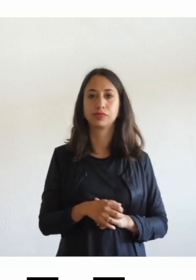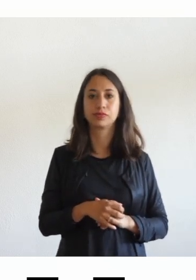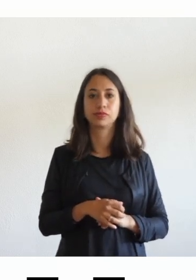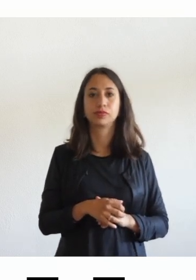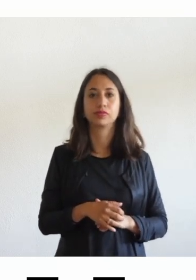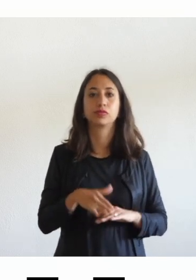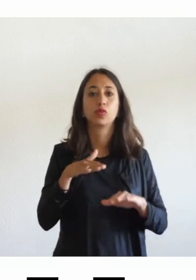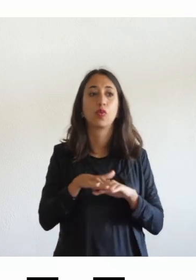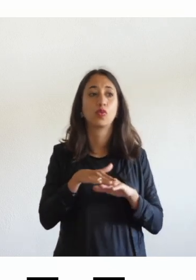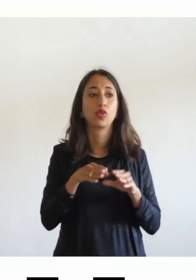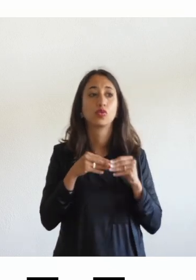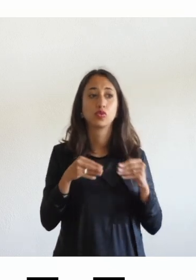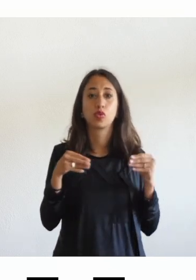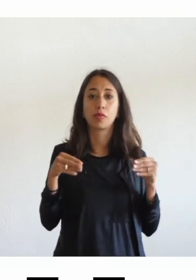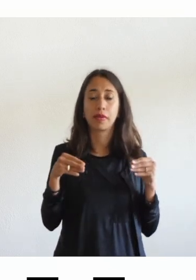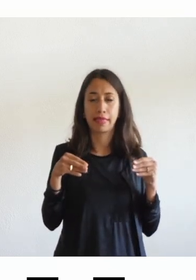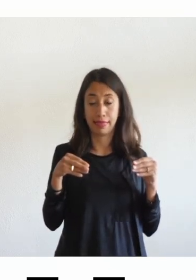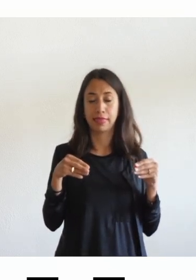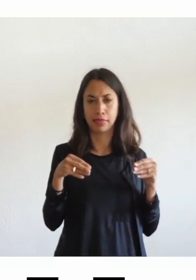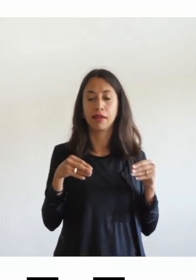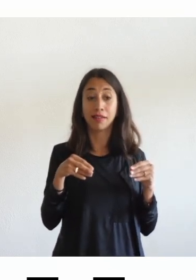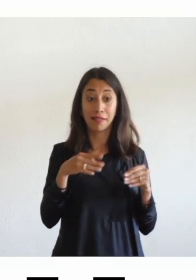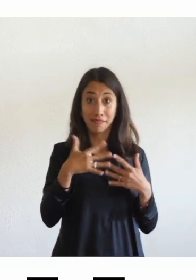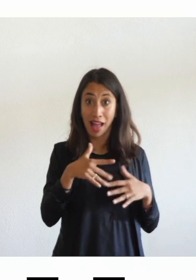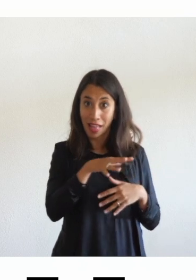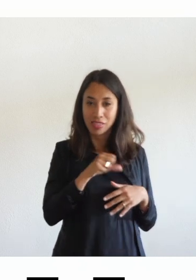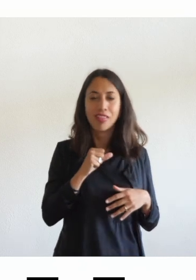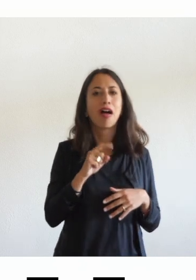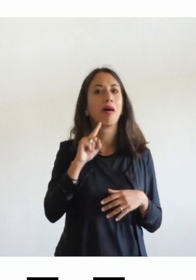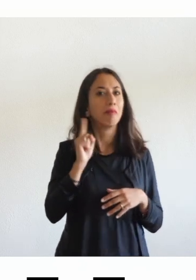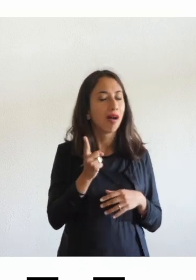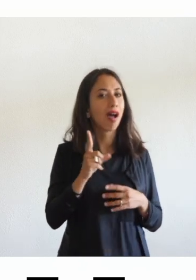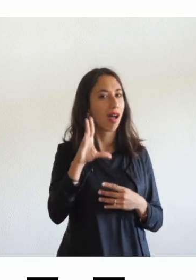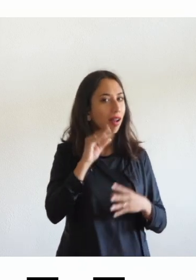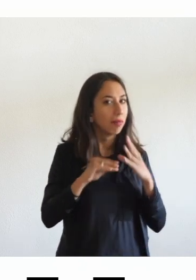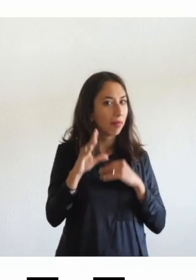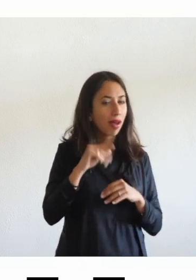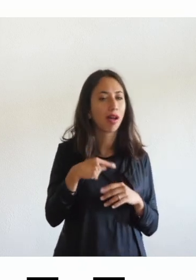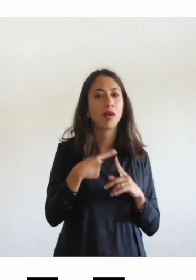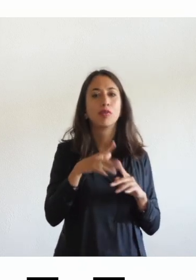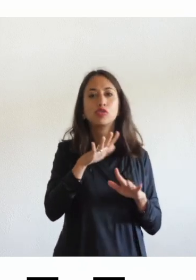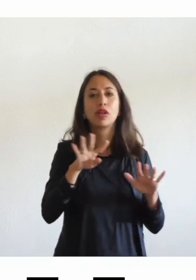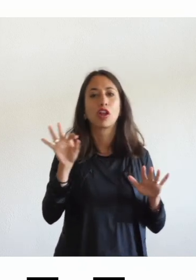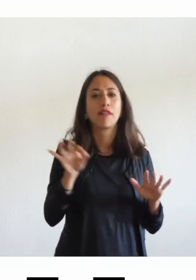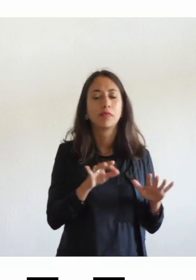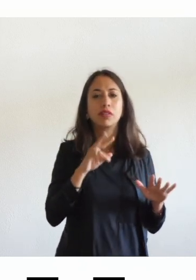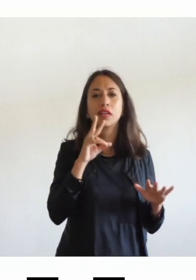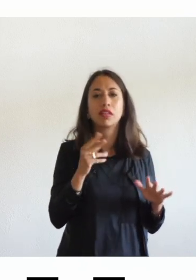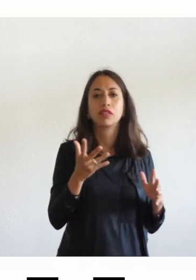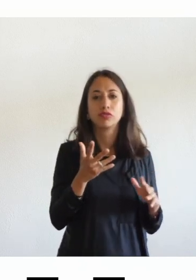'utilizzo di tali strumenti e software ha notato miglioramenti dell'apprendimento il 59,9% dice